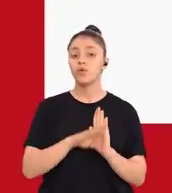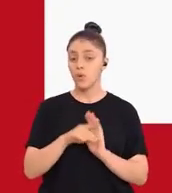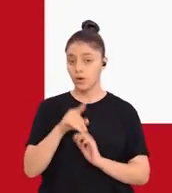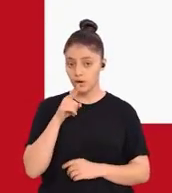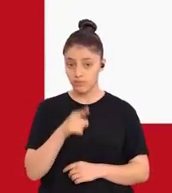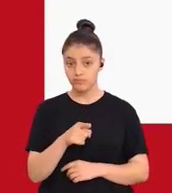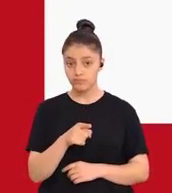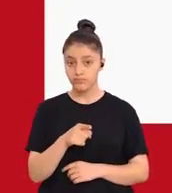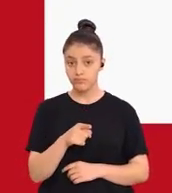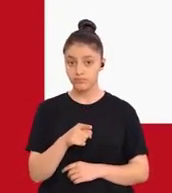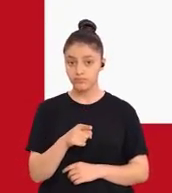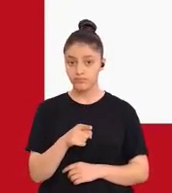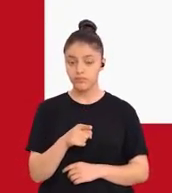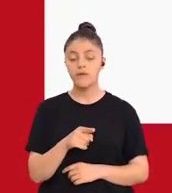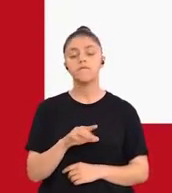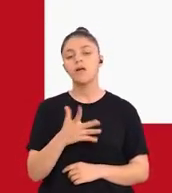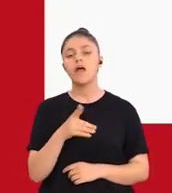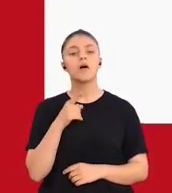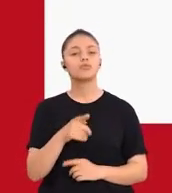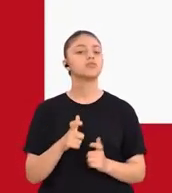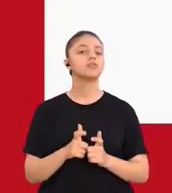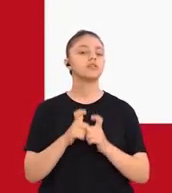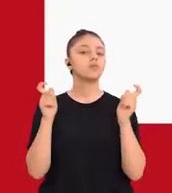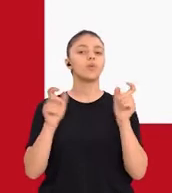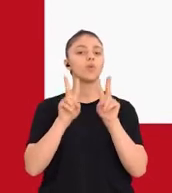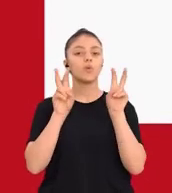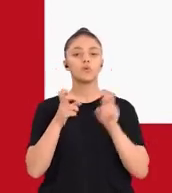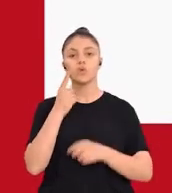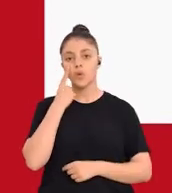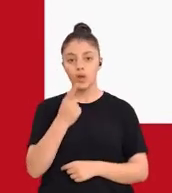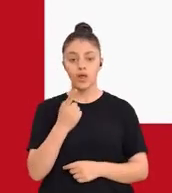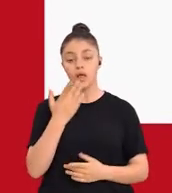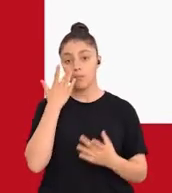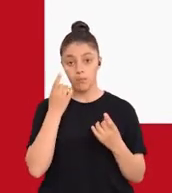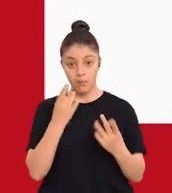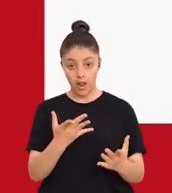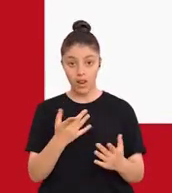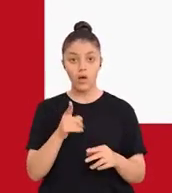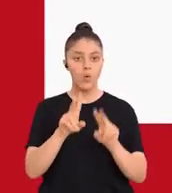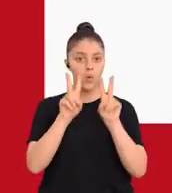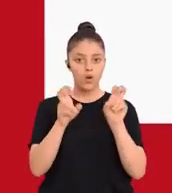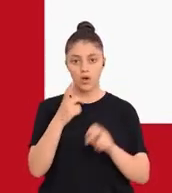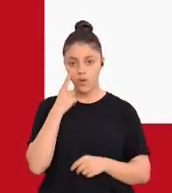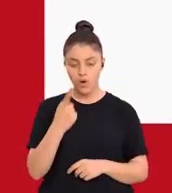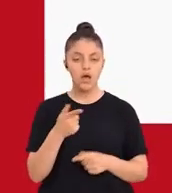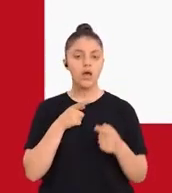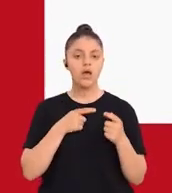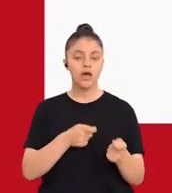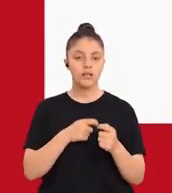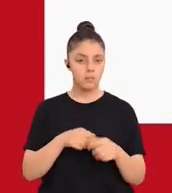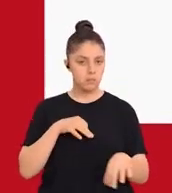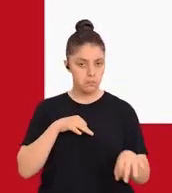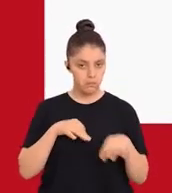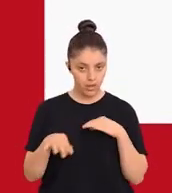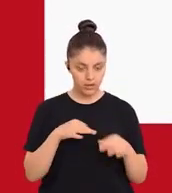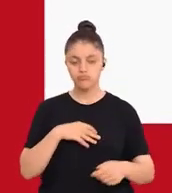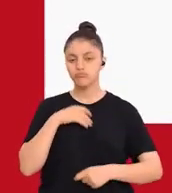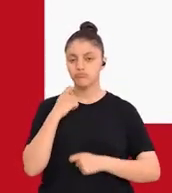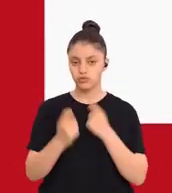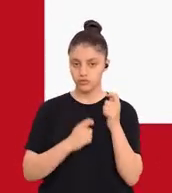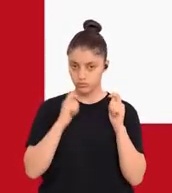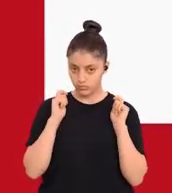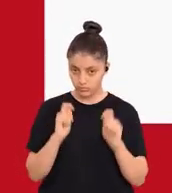programı ya da bunun geliştirilmesi belli bir konuya yönelik eğitimin planlanması,